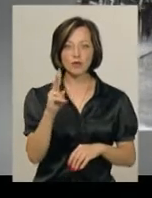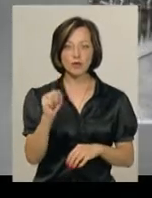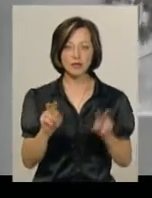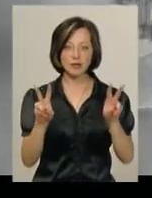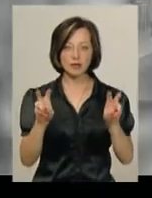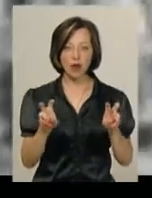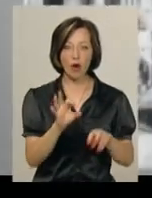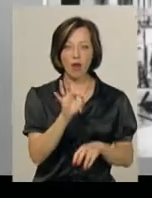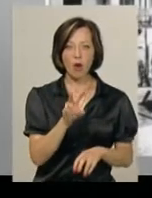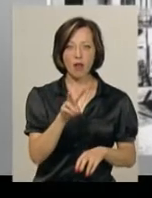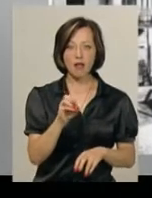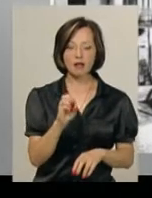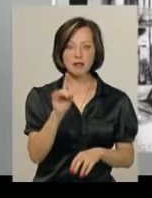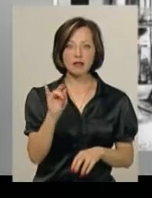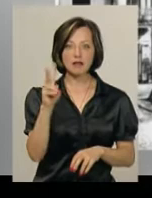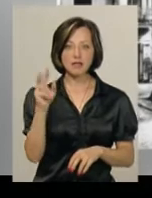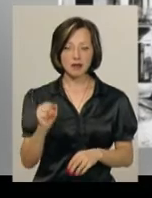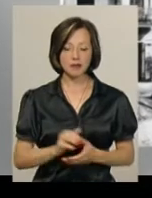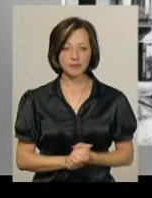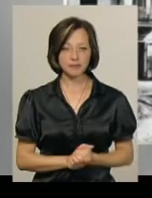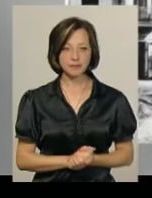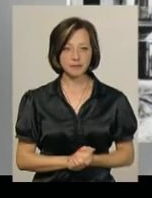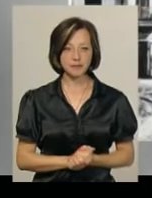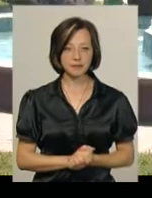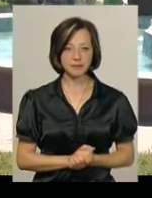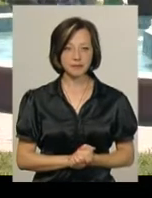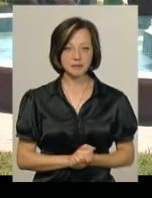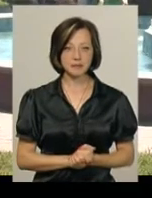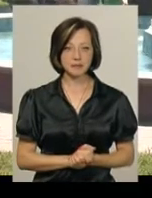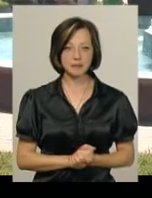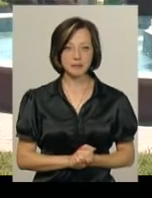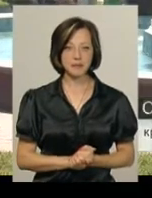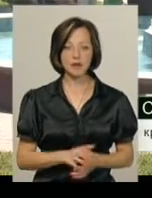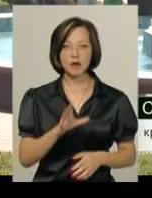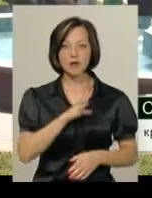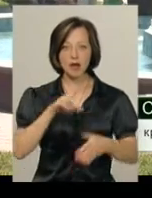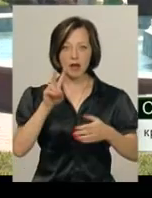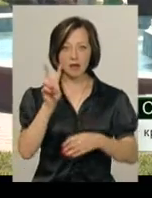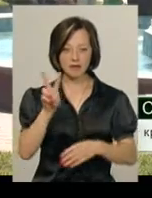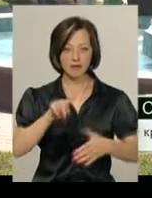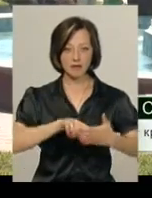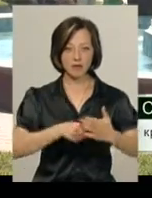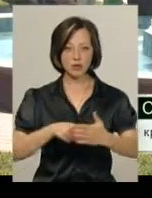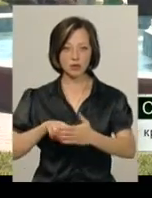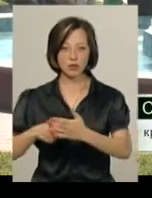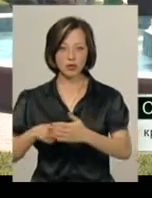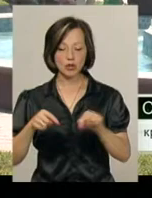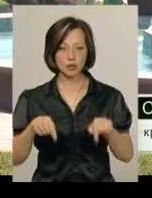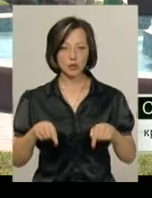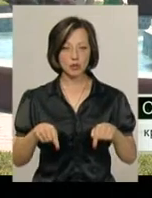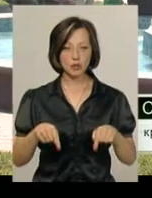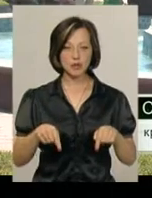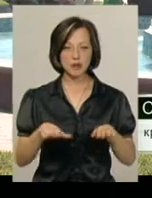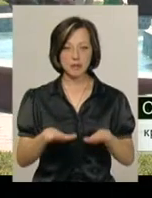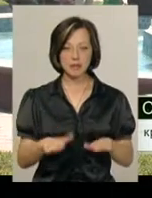вона називалась Олександрівська, розповідає краєзнавець Сергій Єсюнін. «Брали дві точки, тут на